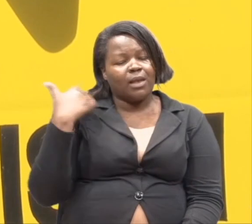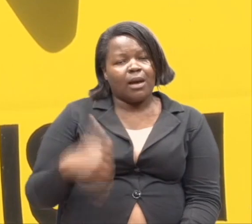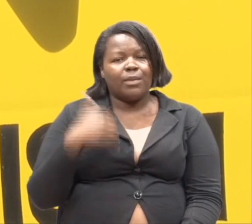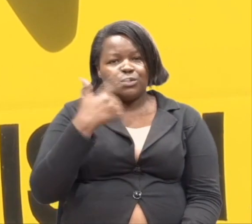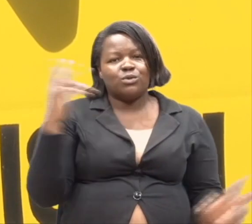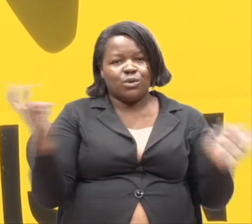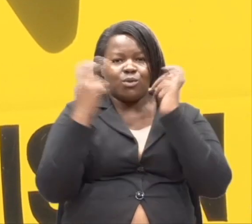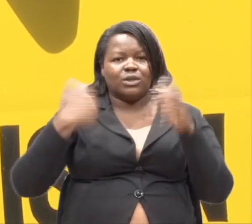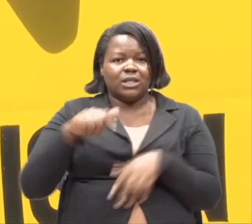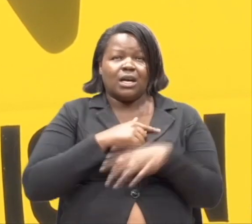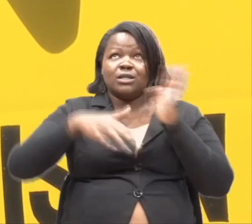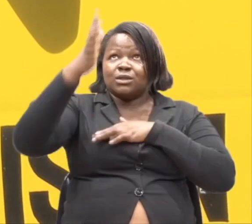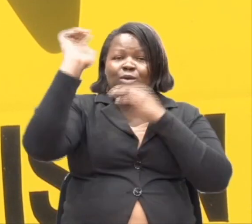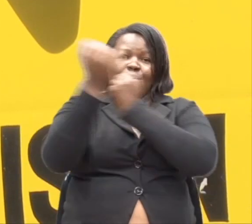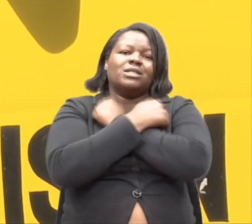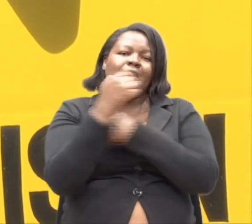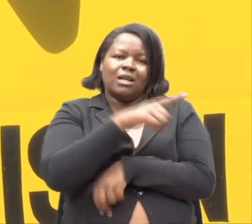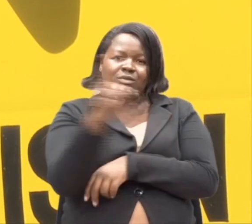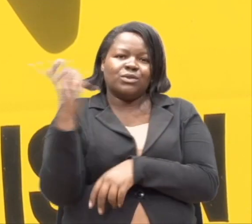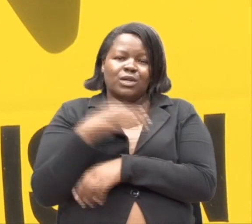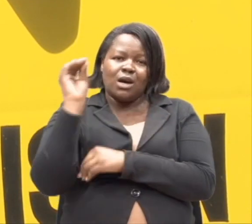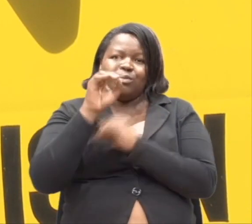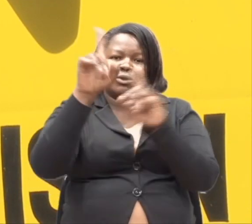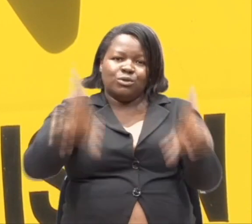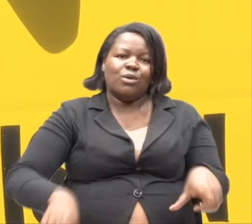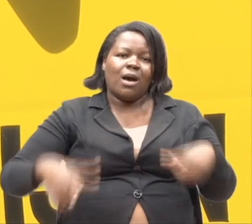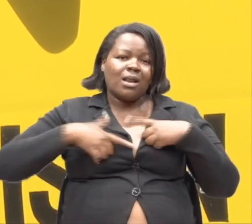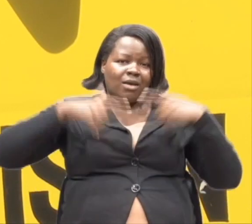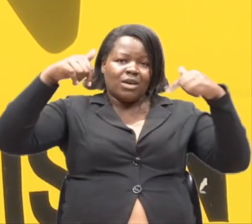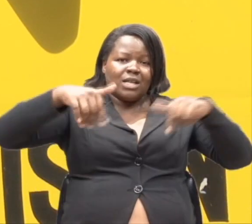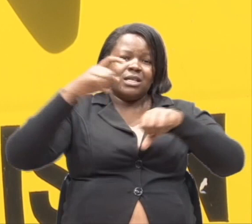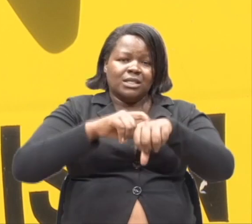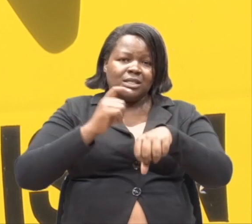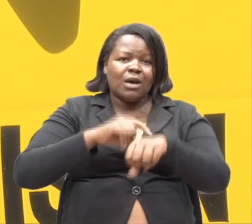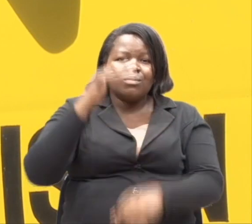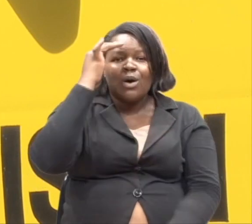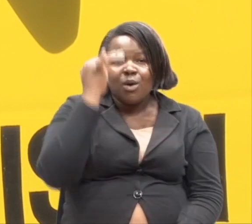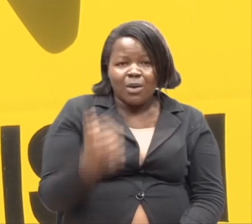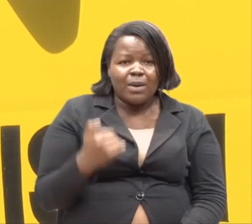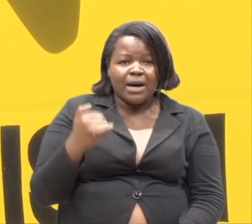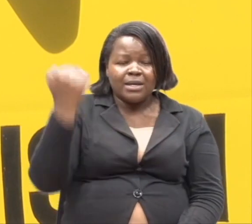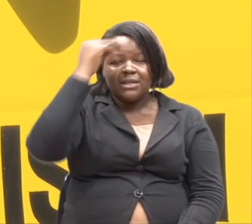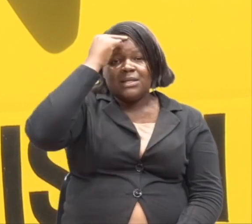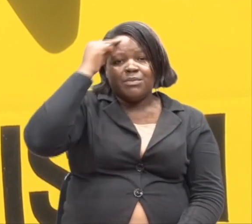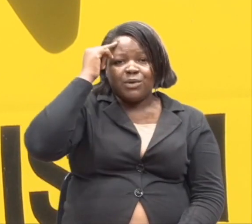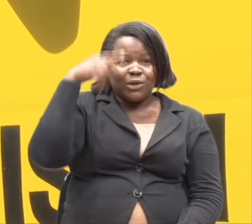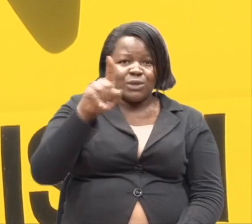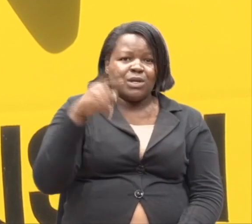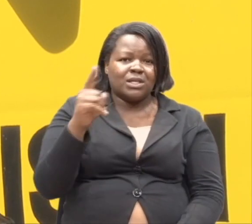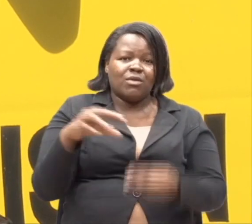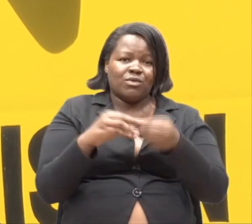unatutazama. Mungu anakupenda na amekue kauhai kwa wakati huu. Kwanini kwa sababu